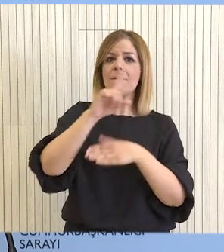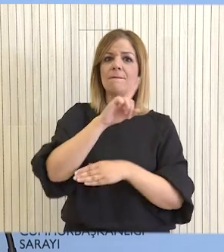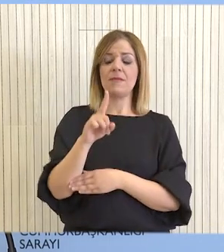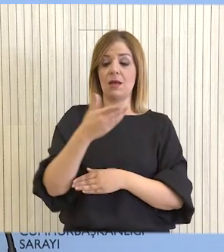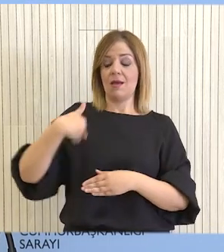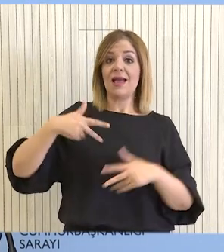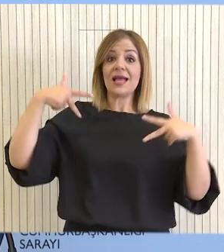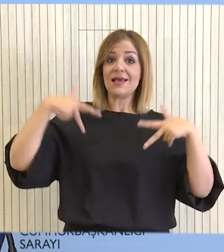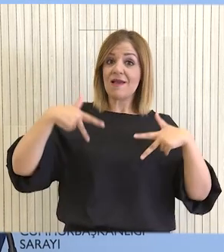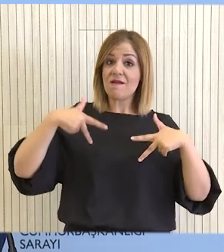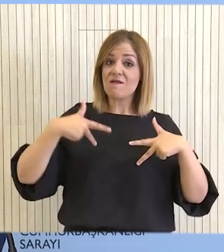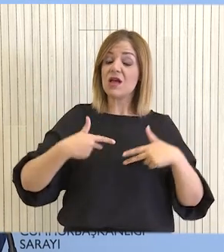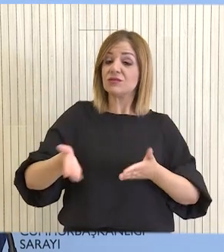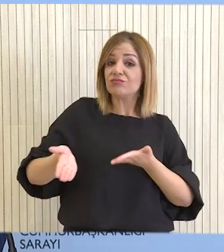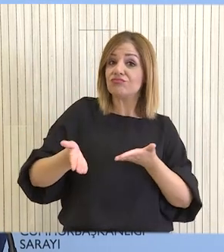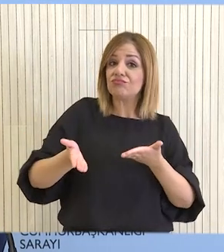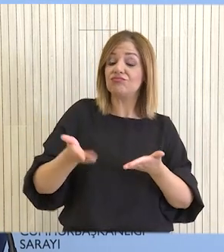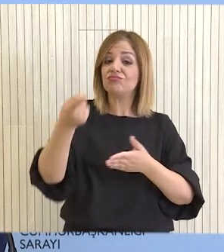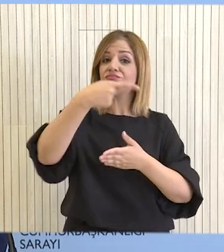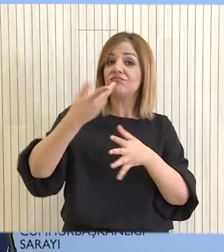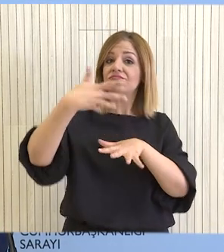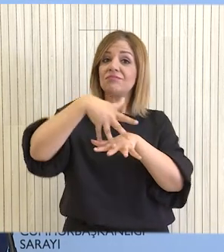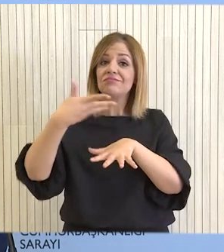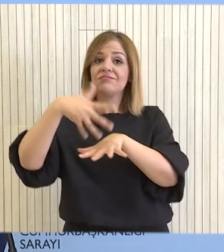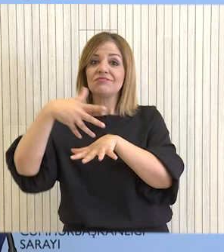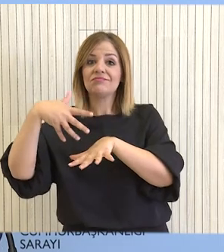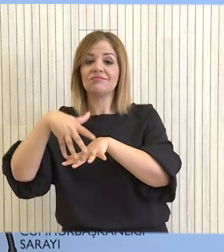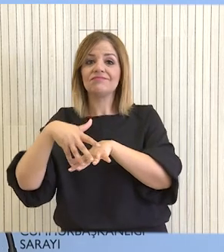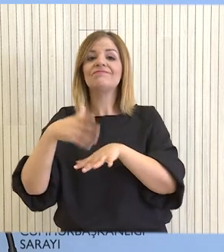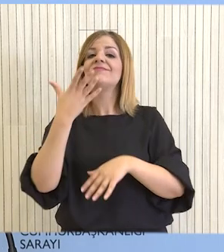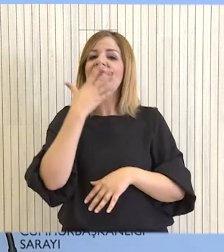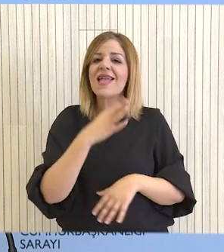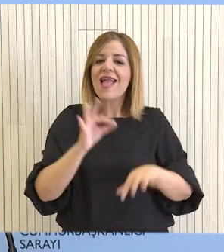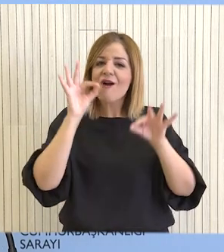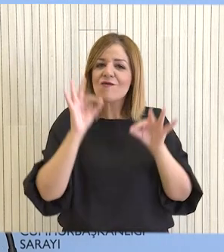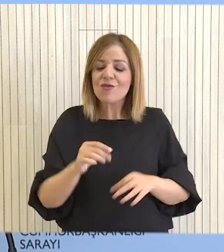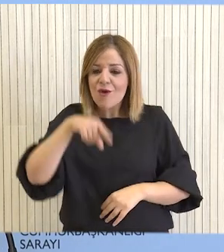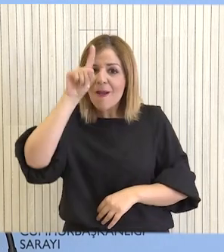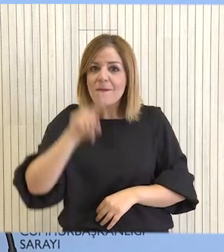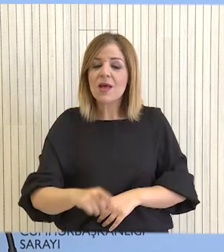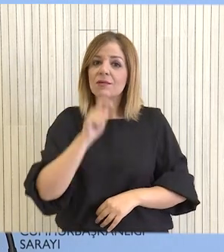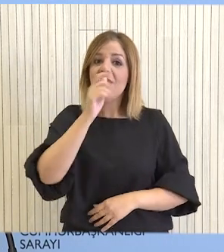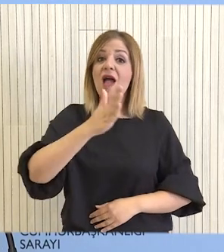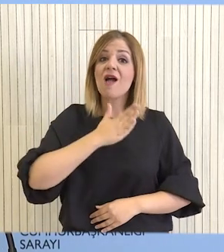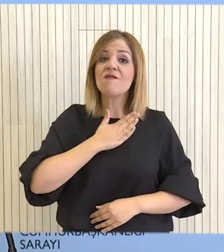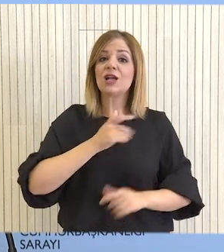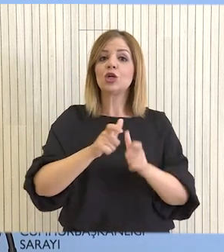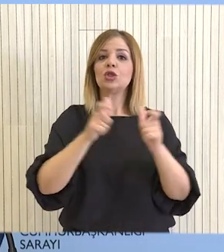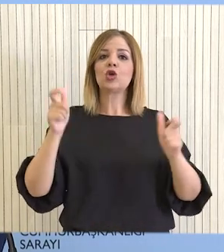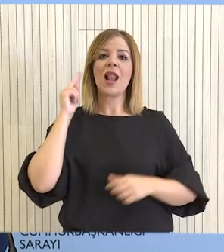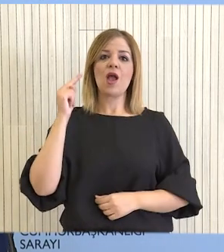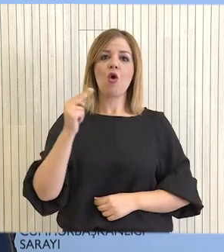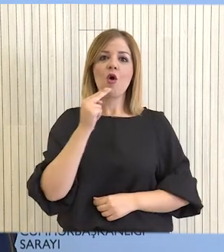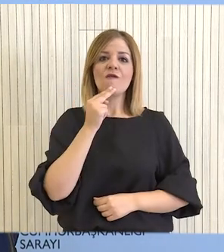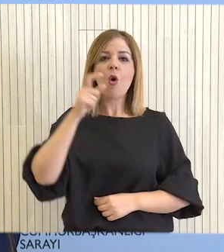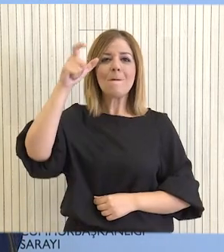Ως κυβέρνηση συμμεριζόμαστε και ενθαρρύνουμε αυτό το μήνυμα. Δρατώμενος ακριβώς αυτή την αφορμή θα ήθελα να ευχαριστεί στο θερμάτη η Σχολή Κωφών